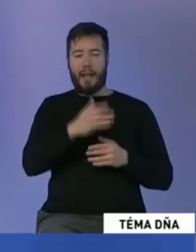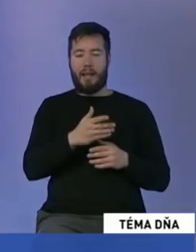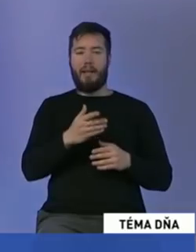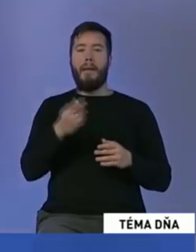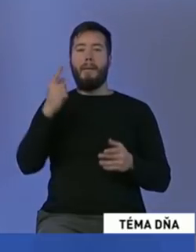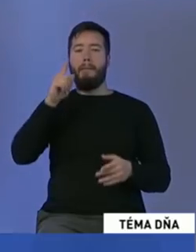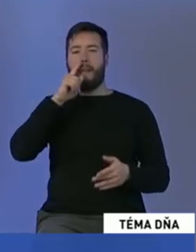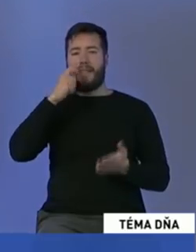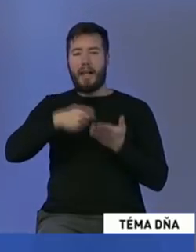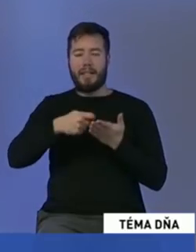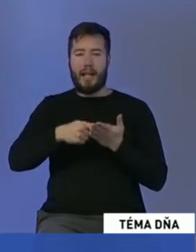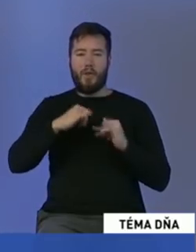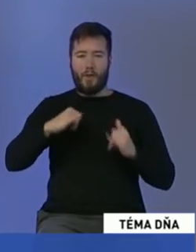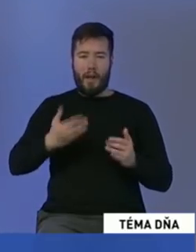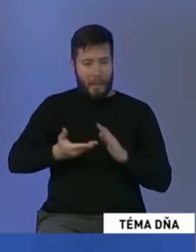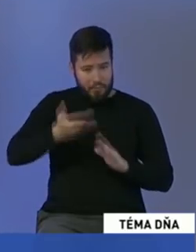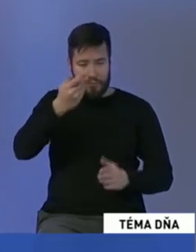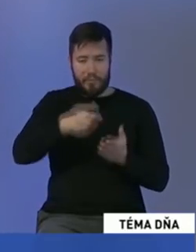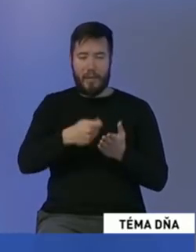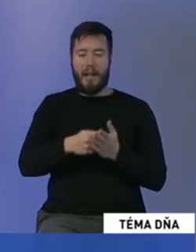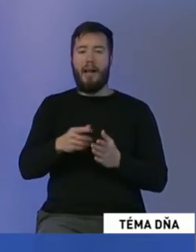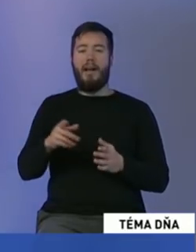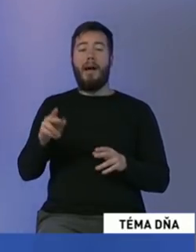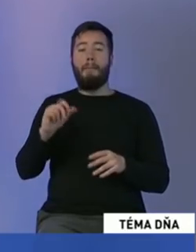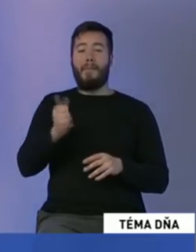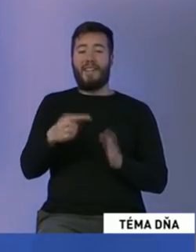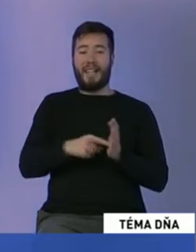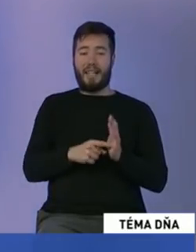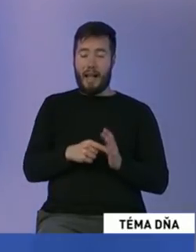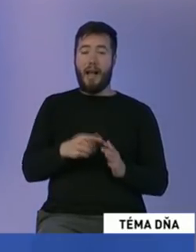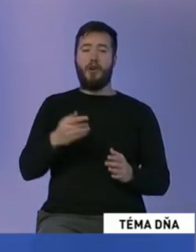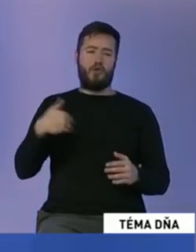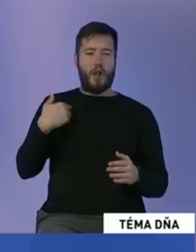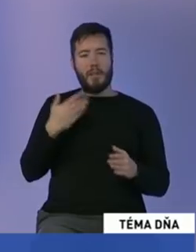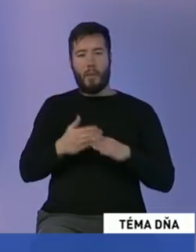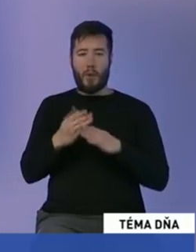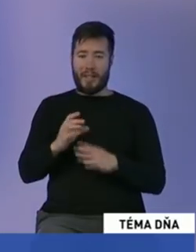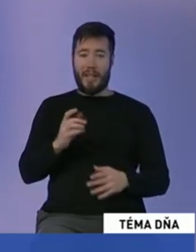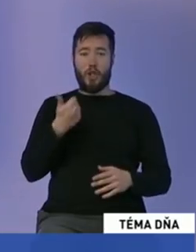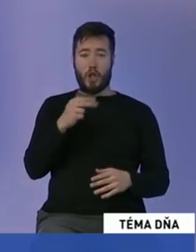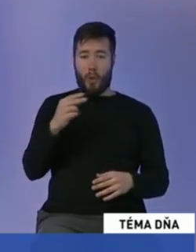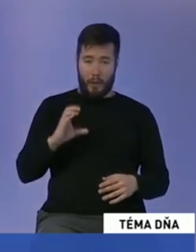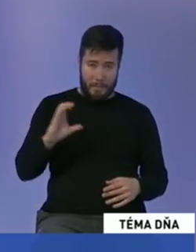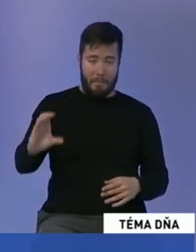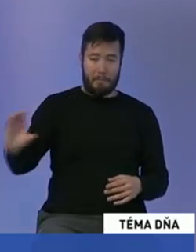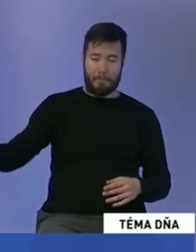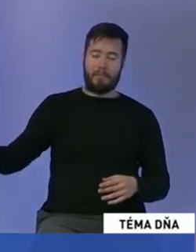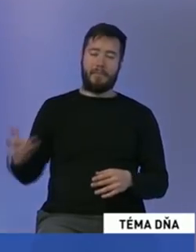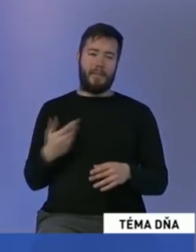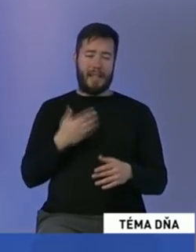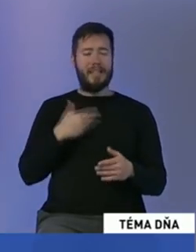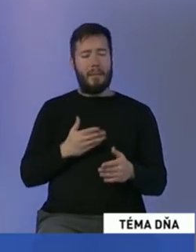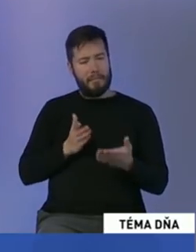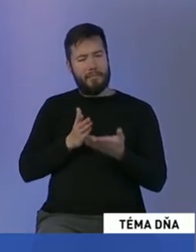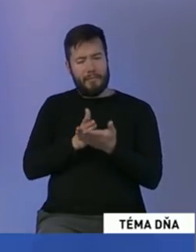príspevky. Prváčikovia dnes dostávajú 100 eur na školské pomocky, ale chceli by sme ísť ešte ďalej. A preto aj jedným z